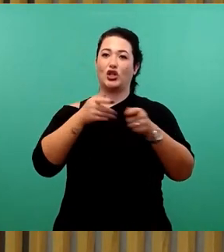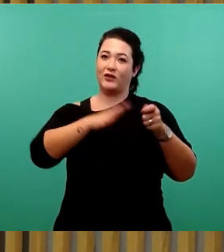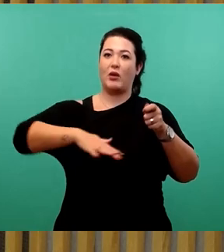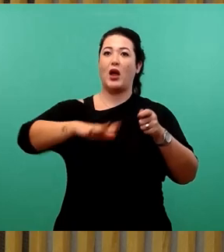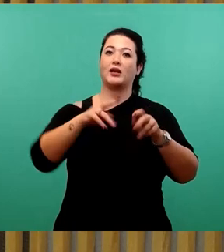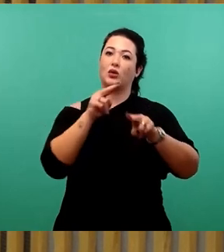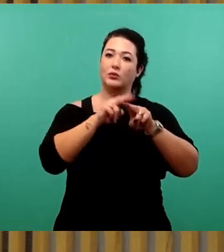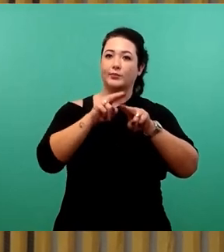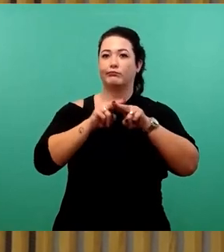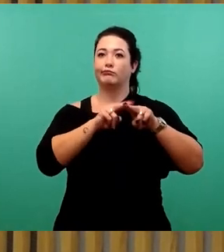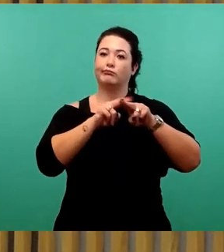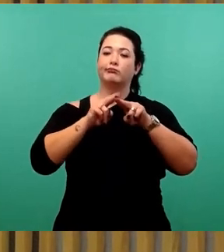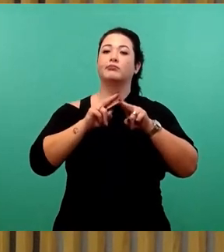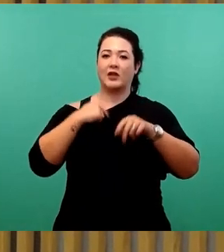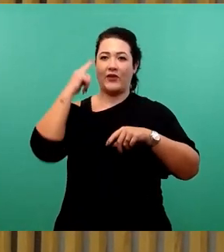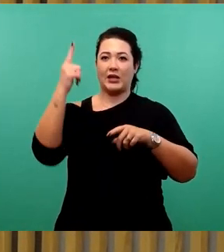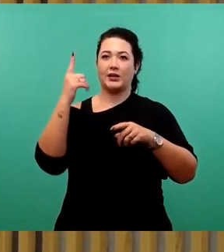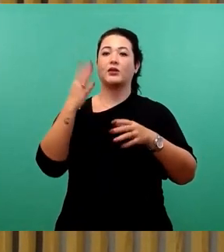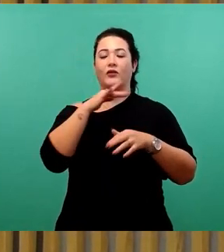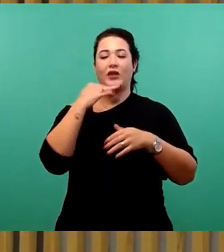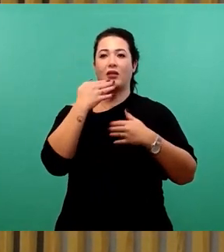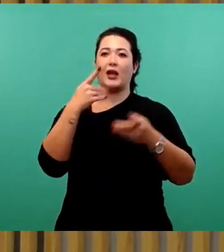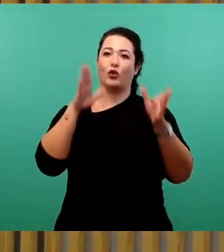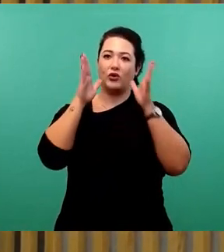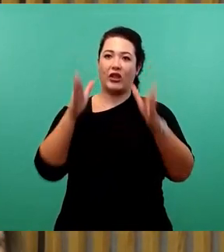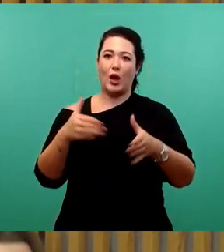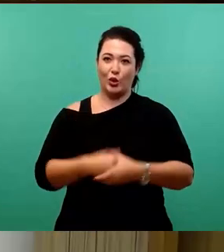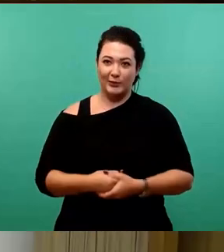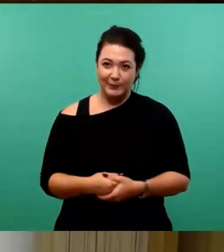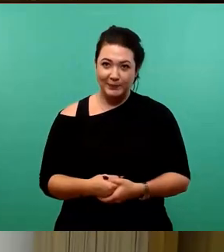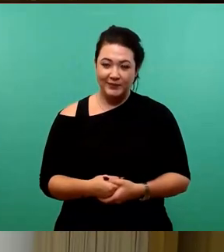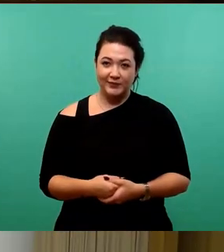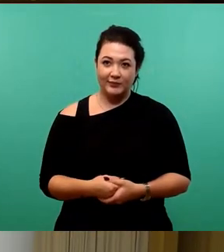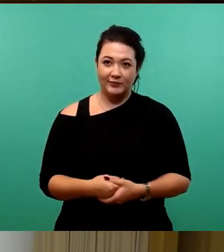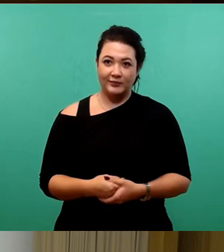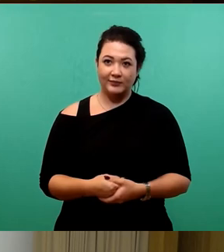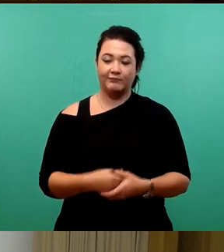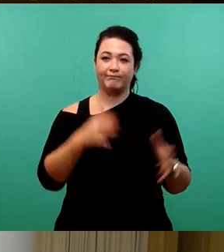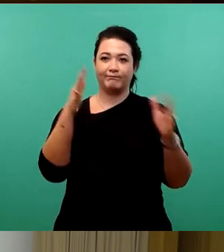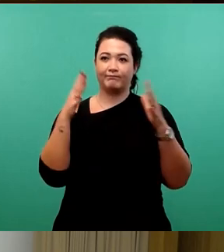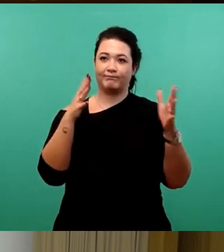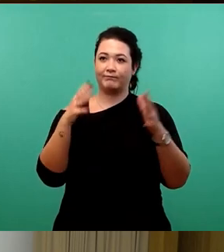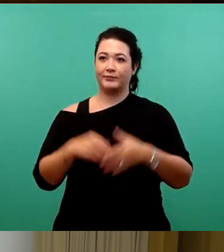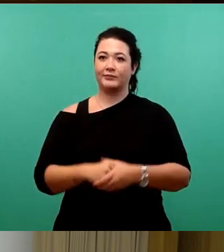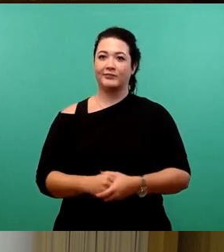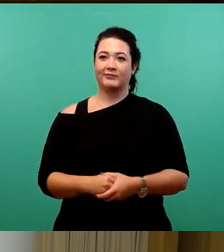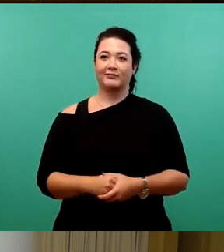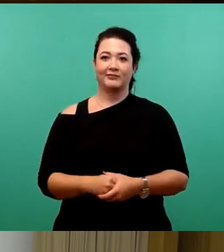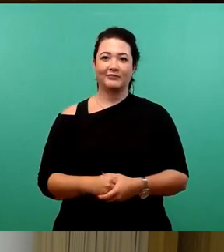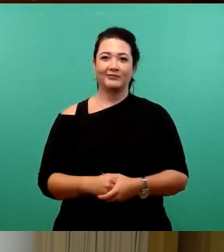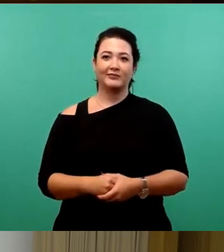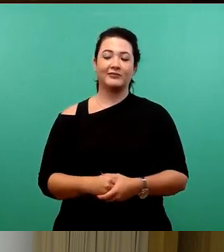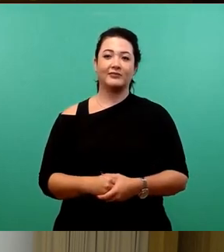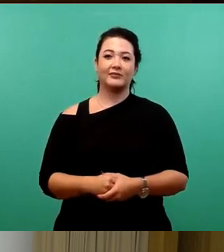können. Und ich bedanke mich für das Vertrauen. Und damit wir der guten Form halber